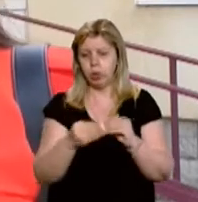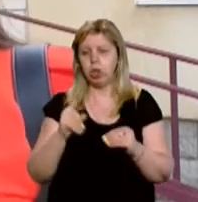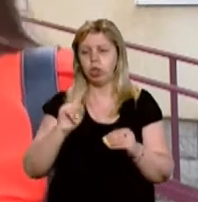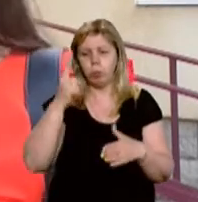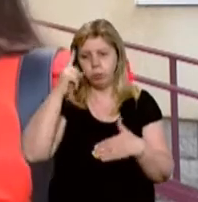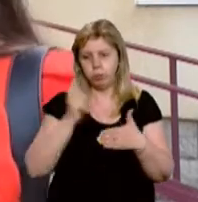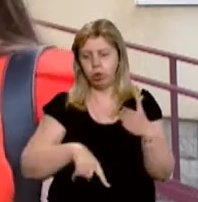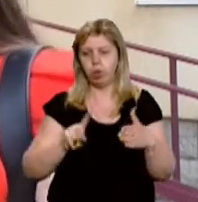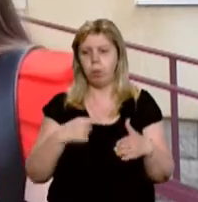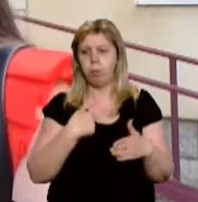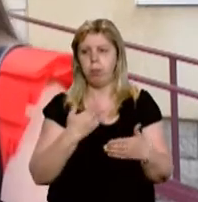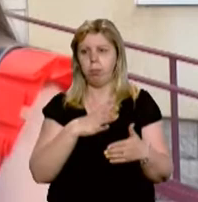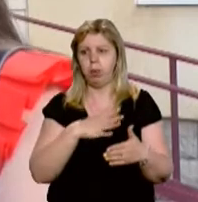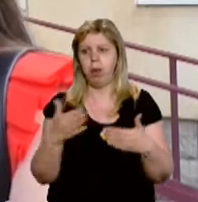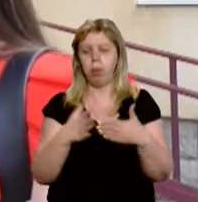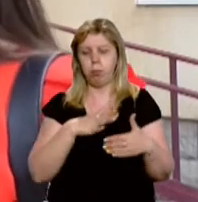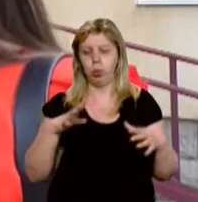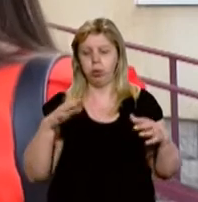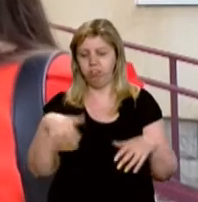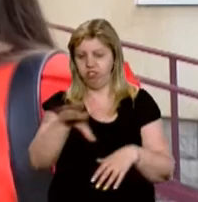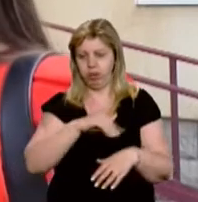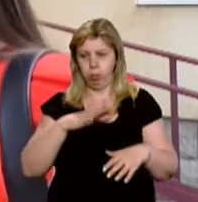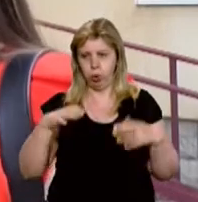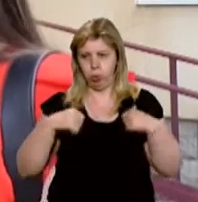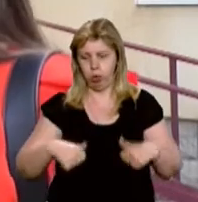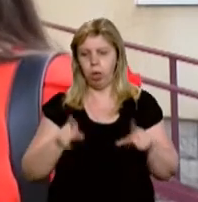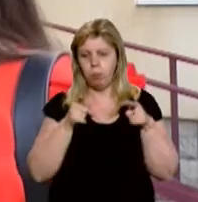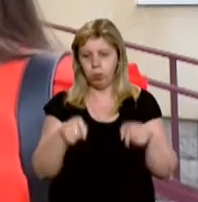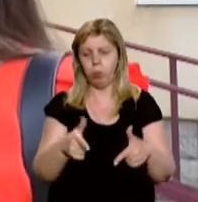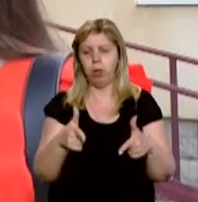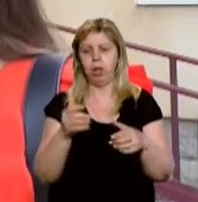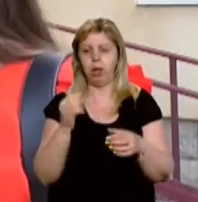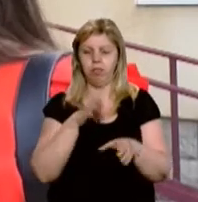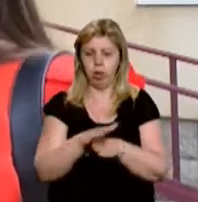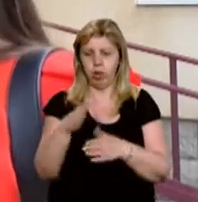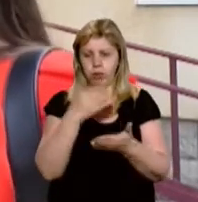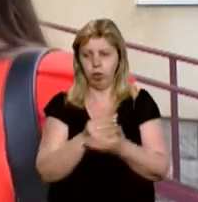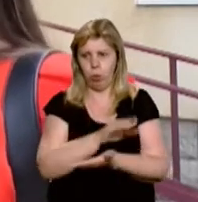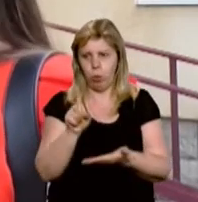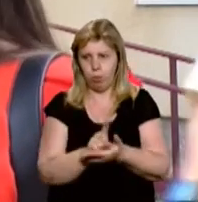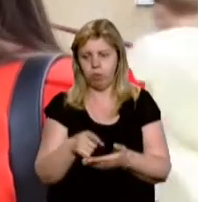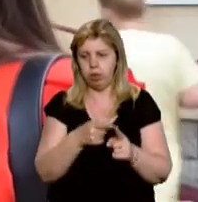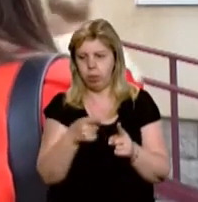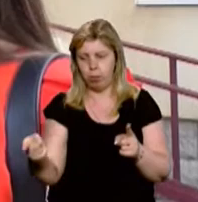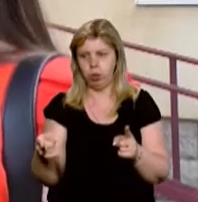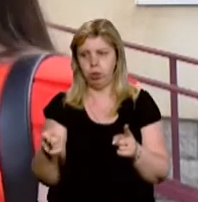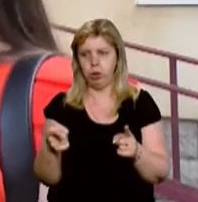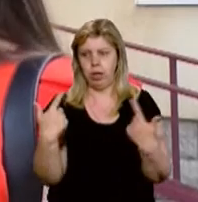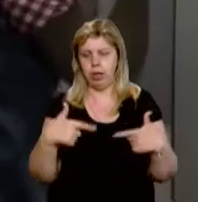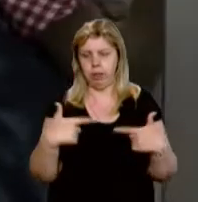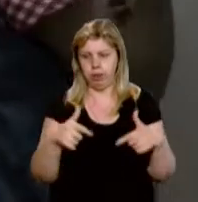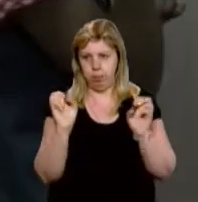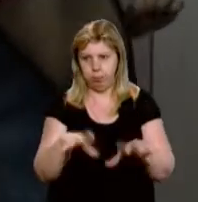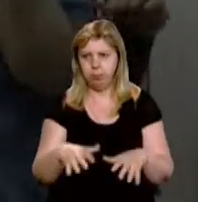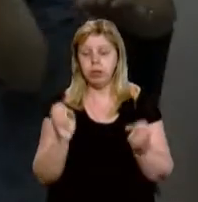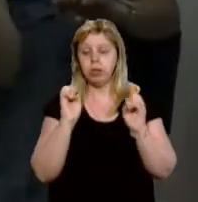впевнитися, щоб ми були спокійні і приступили до виконання своїх обов'язків протягом ЗНО.